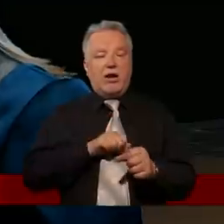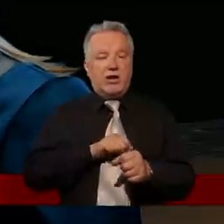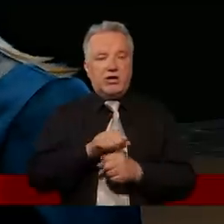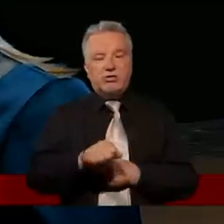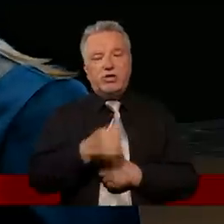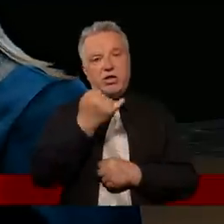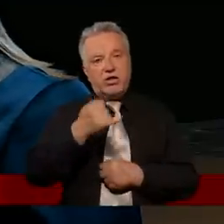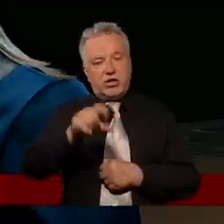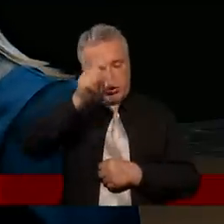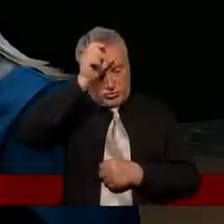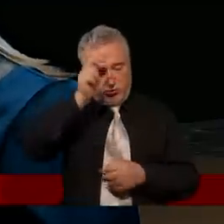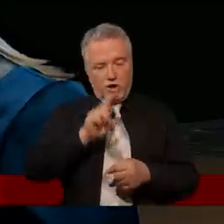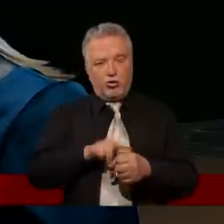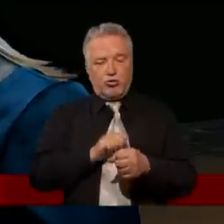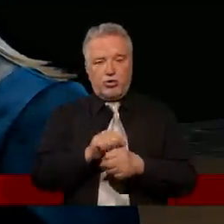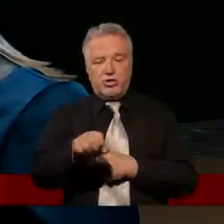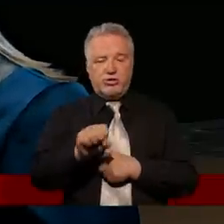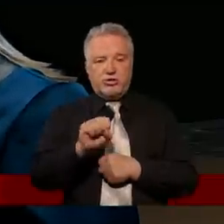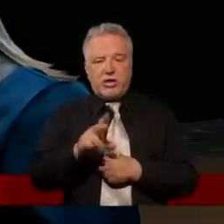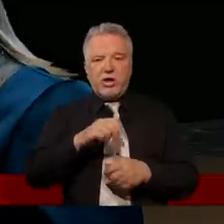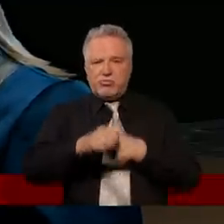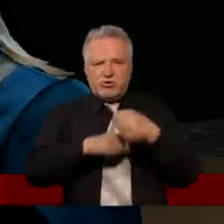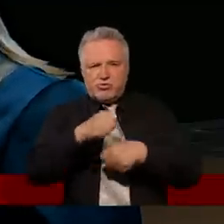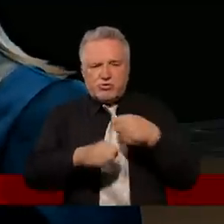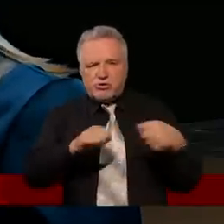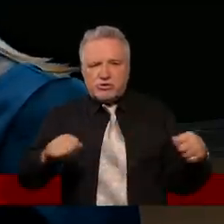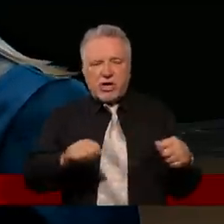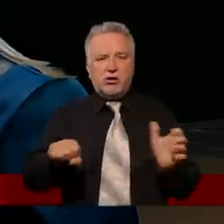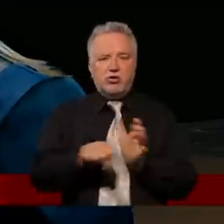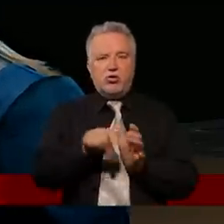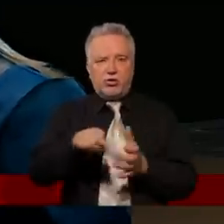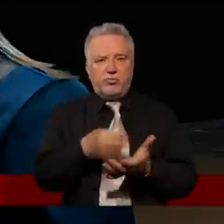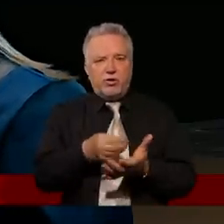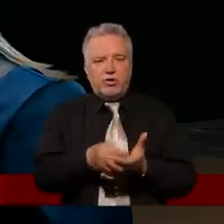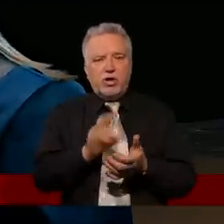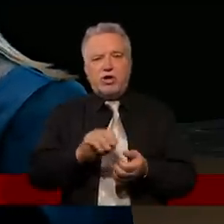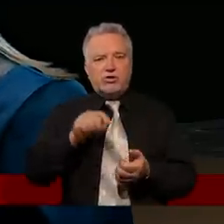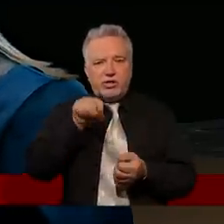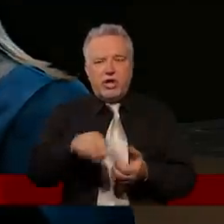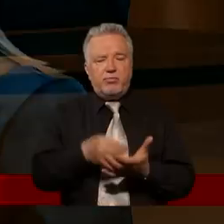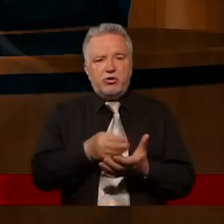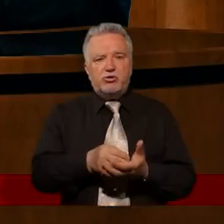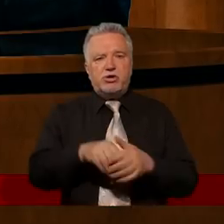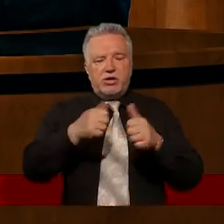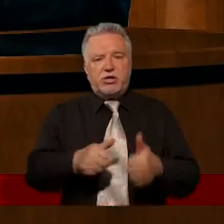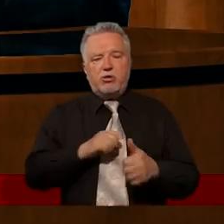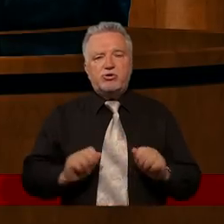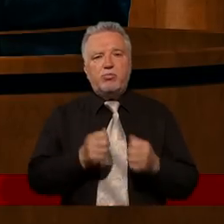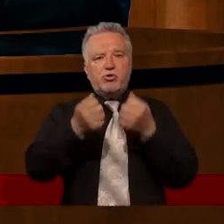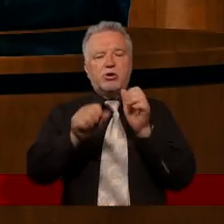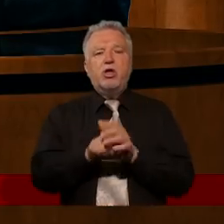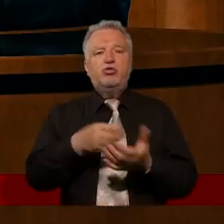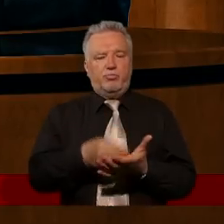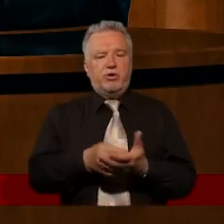mało, ale tak jest przywiązany i tak często myśli o tych pieniądzach, że to jest jego Bożek. Do pieniędzy jeszcze